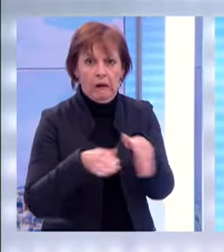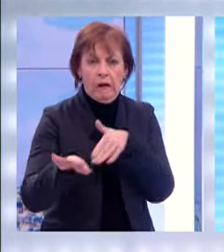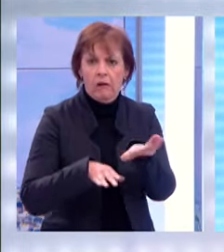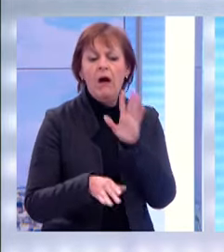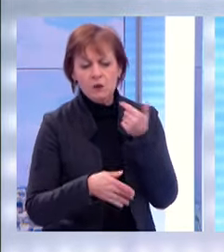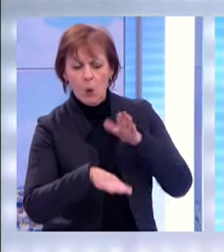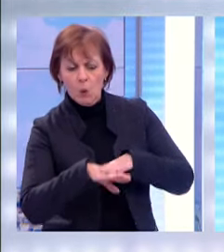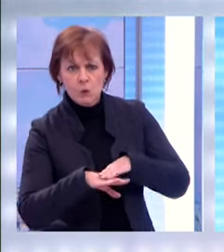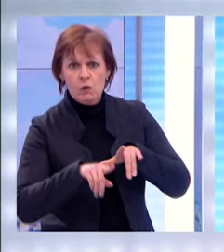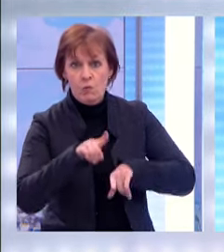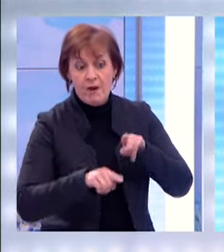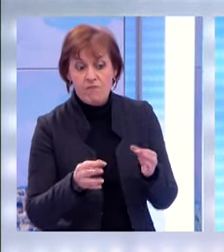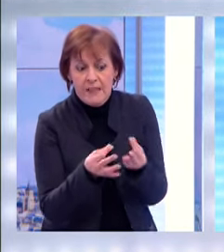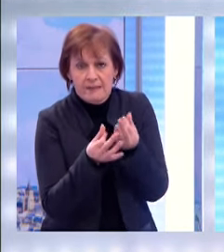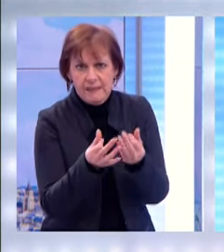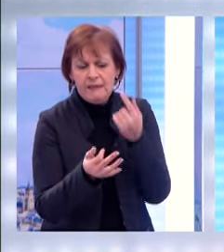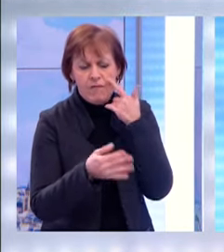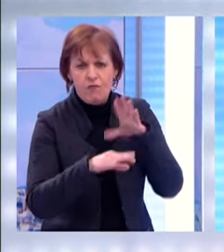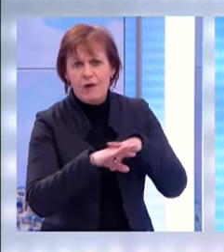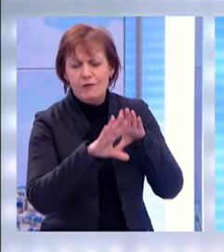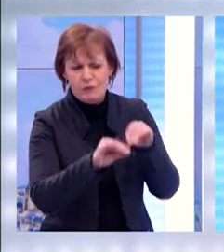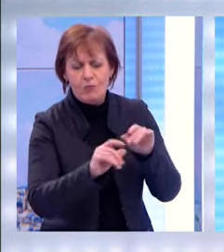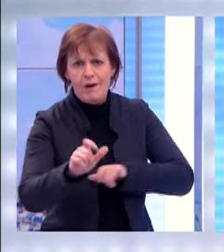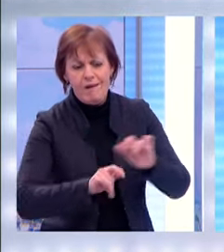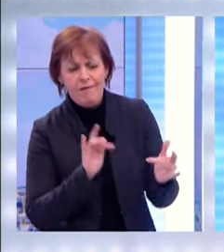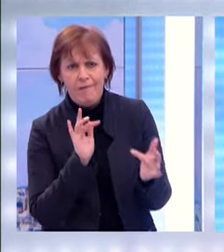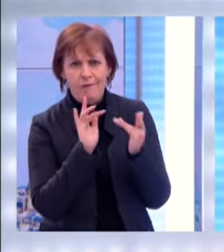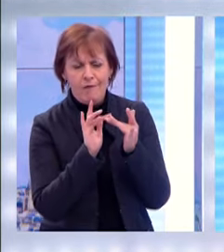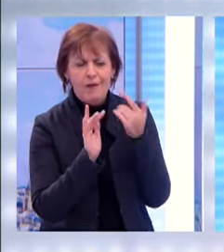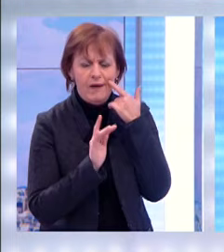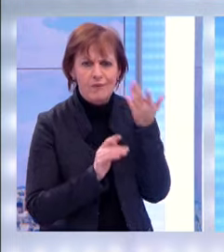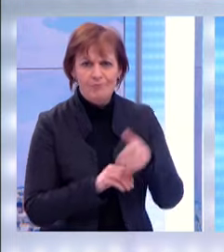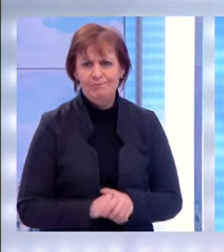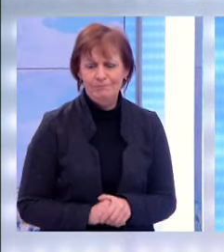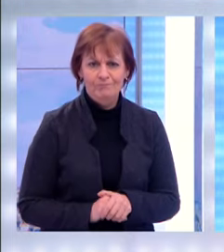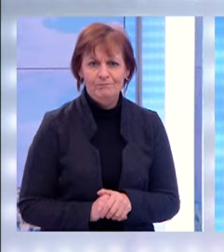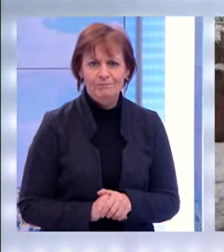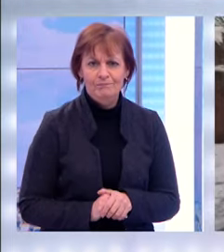La situation est parfois délicate, comme en témoignent Julie Poirier, Chloé Corméry en banlieue parisienne.